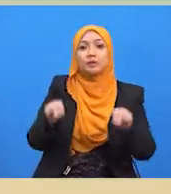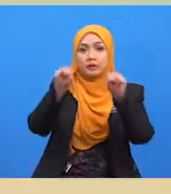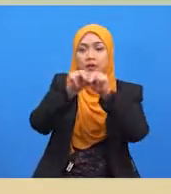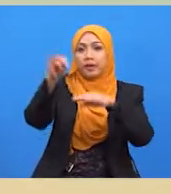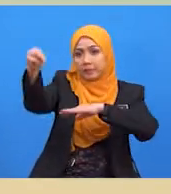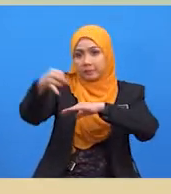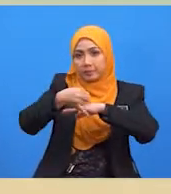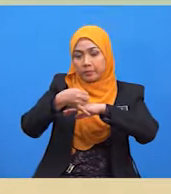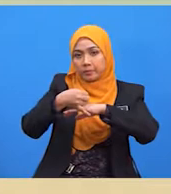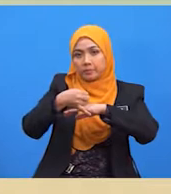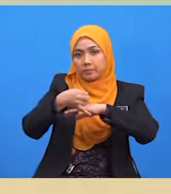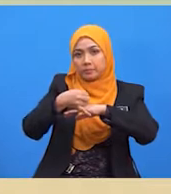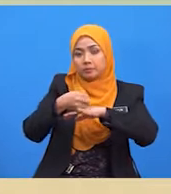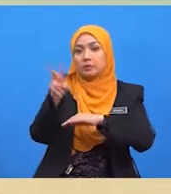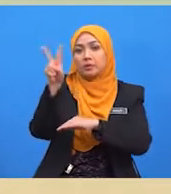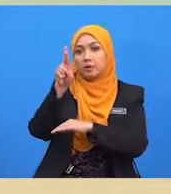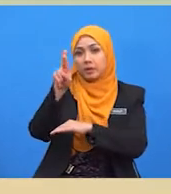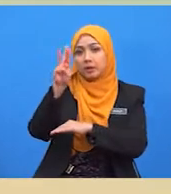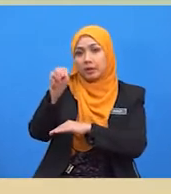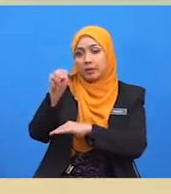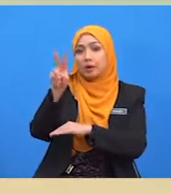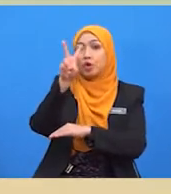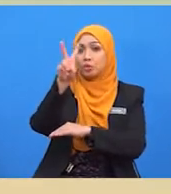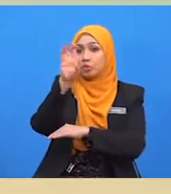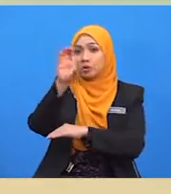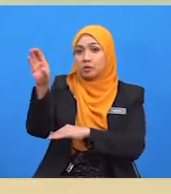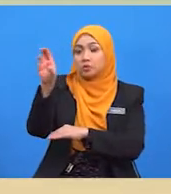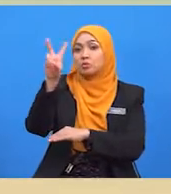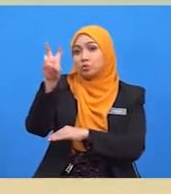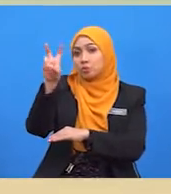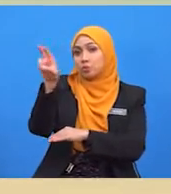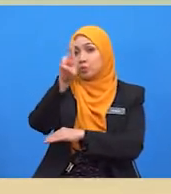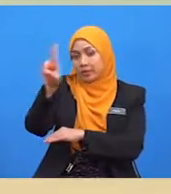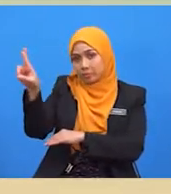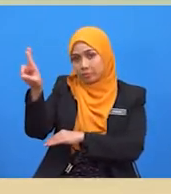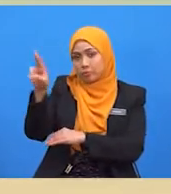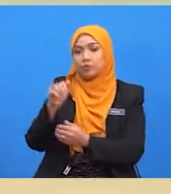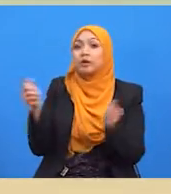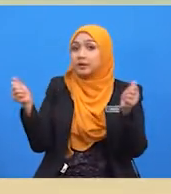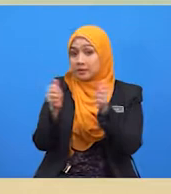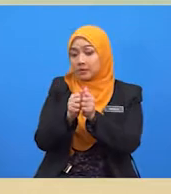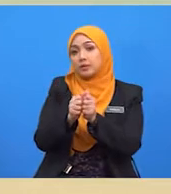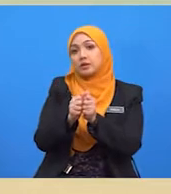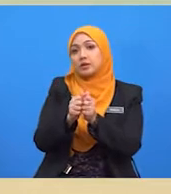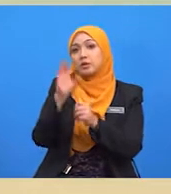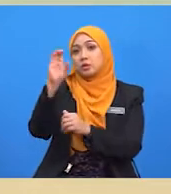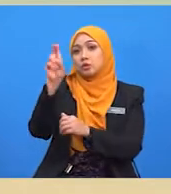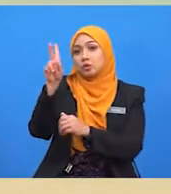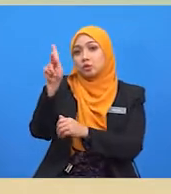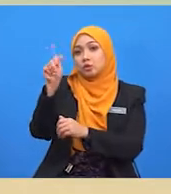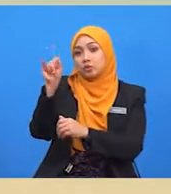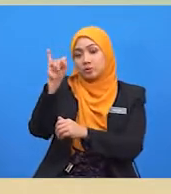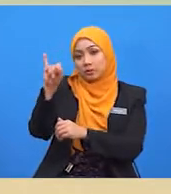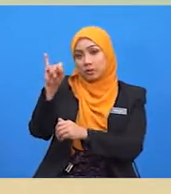import iaitu RM220,000 dengan kadar cukai